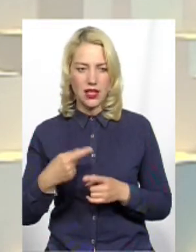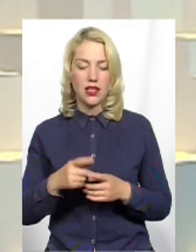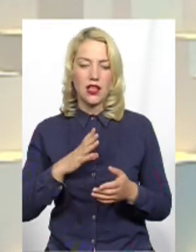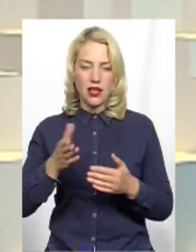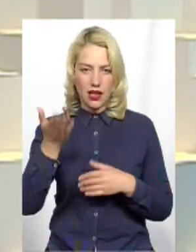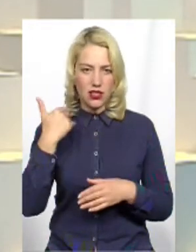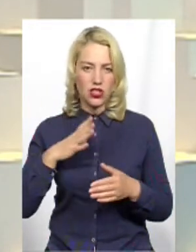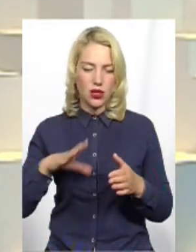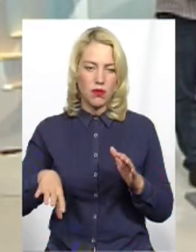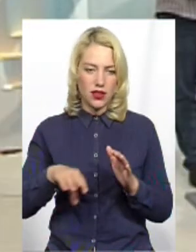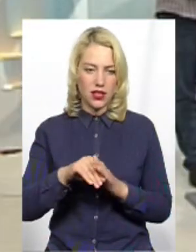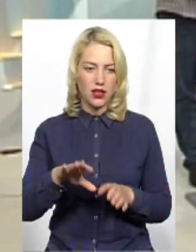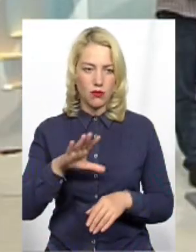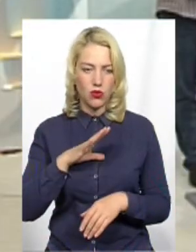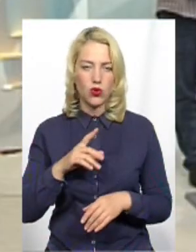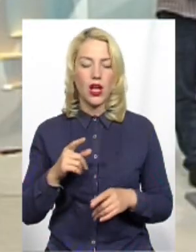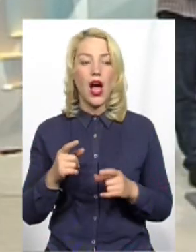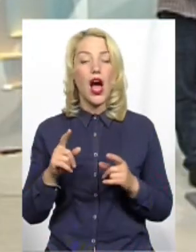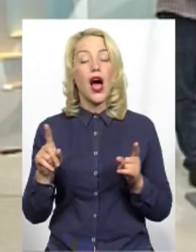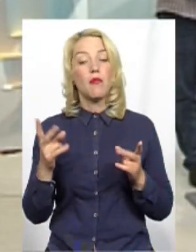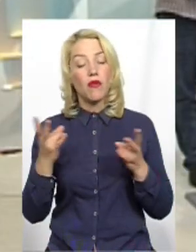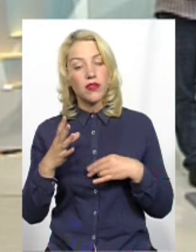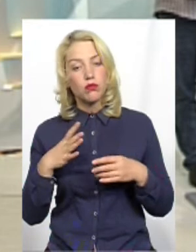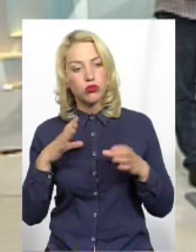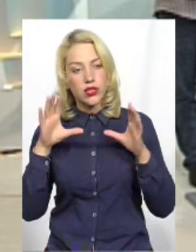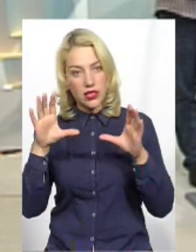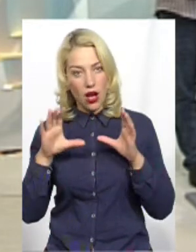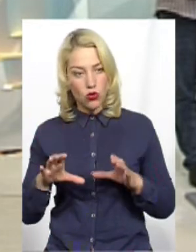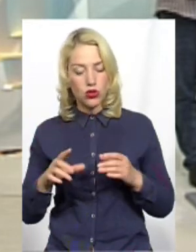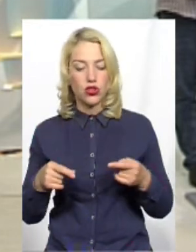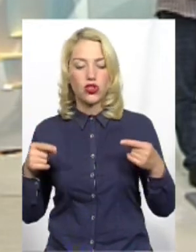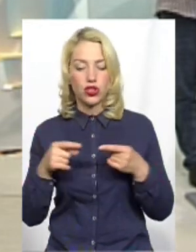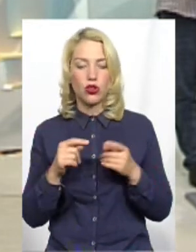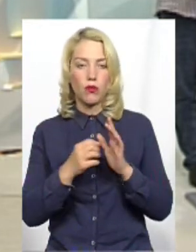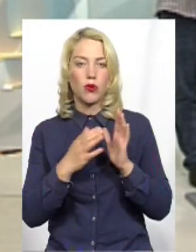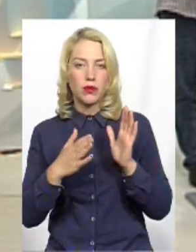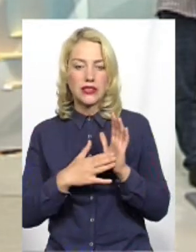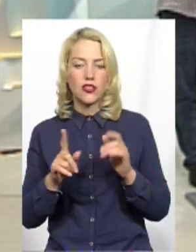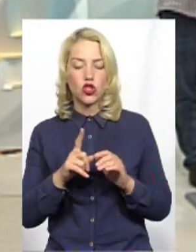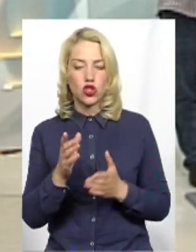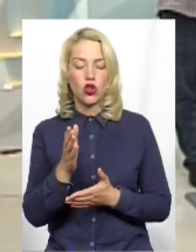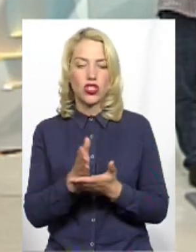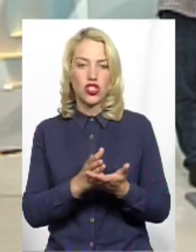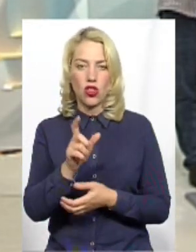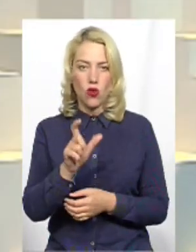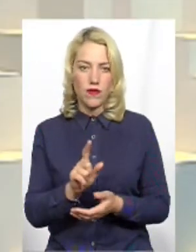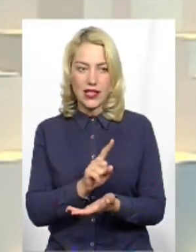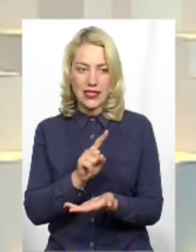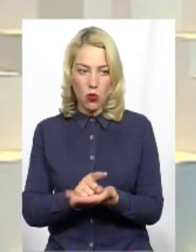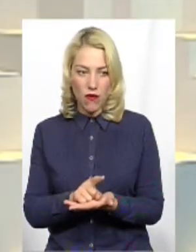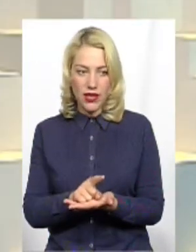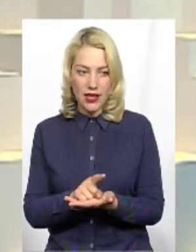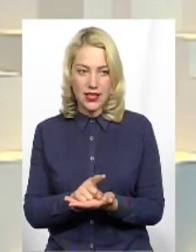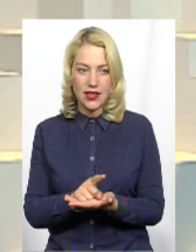Хорошенку То це ви хочете змінити? Ну, повинні закони чітко прописані, що чиновник зобов'язаний не